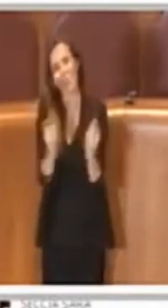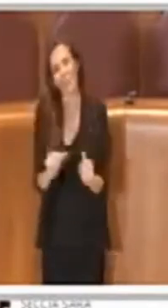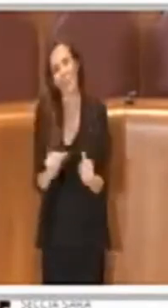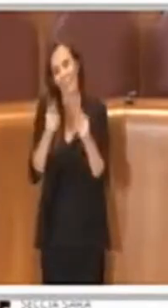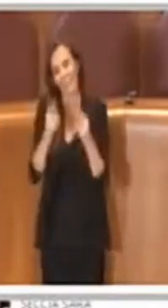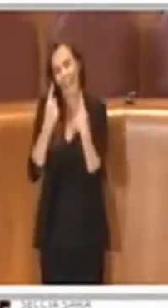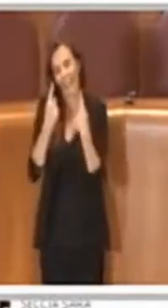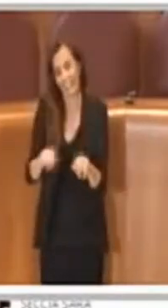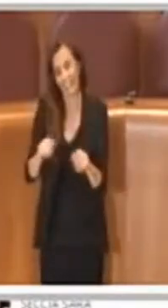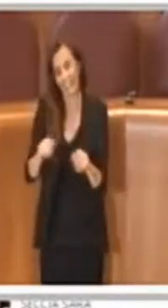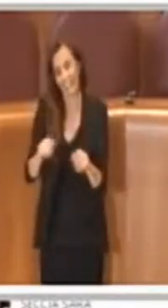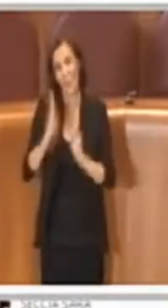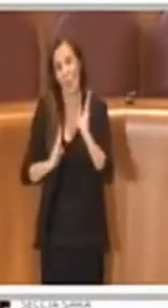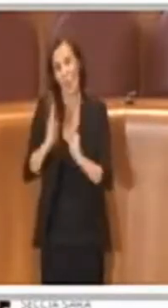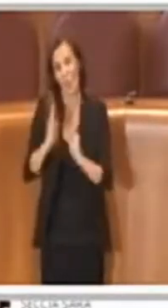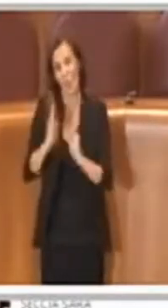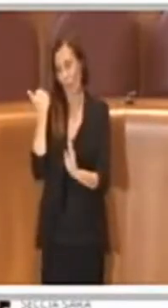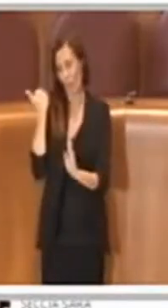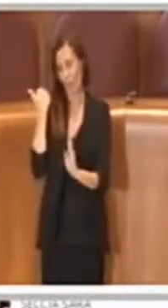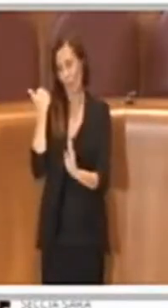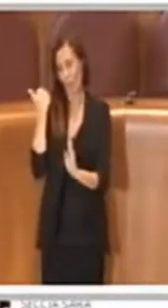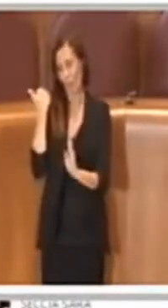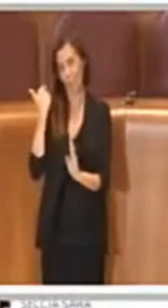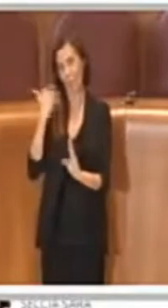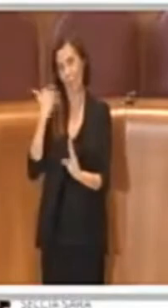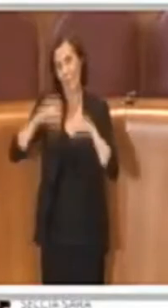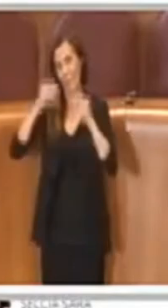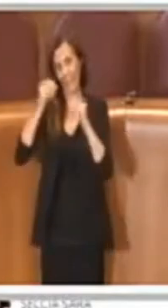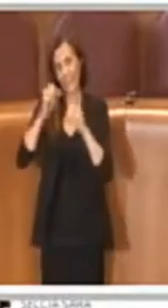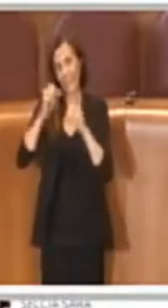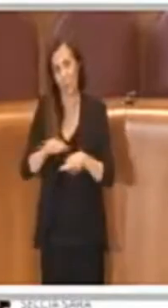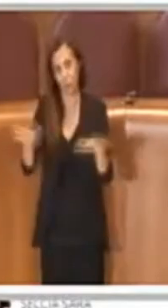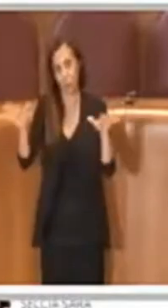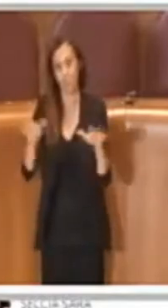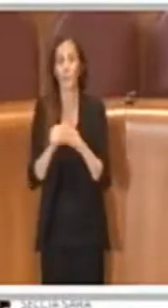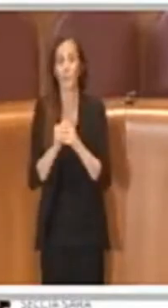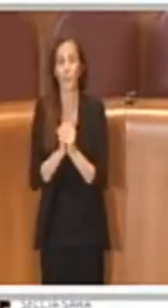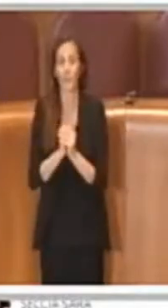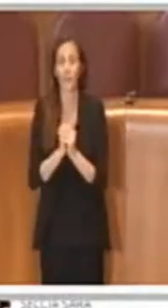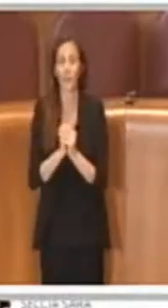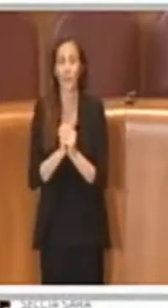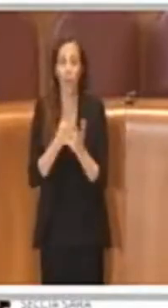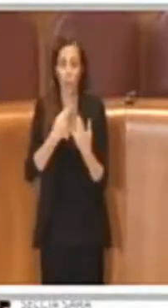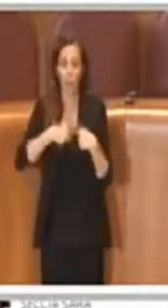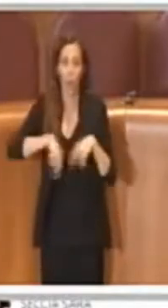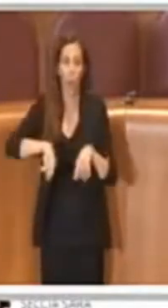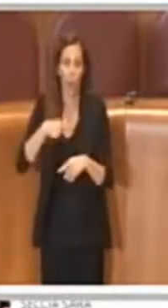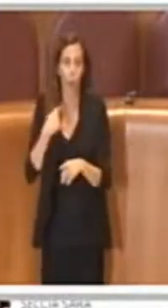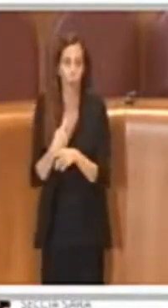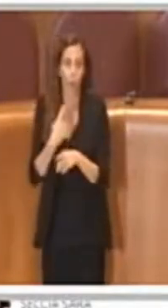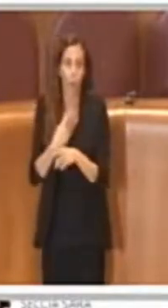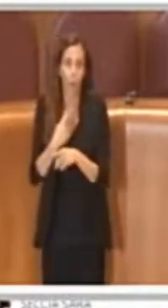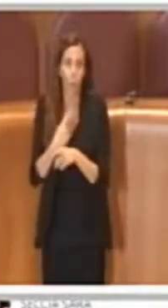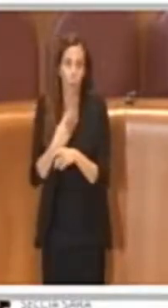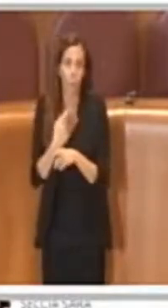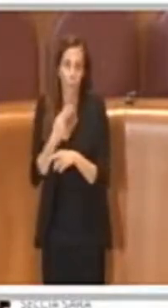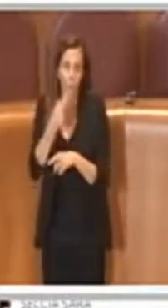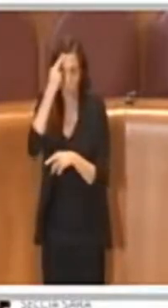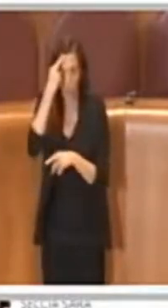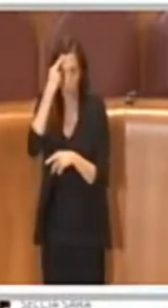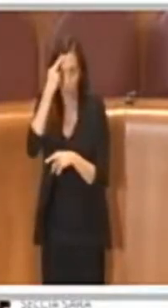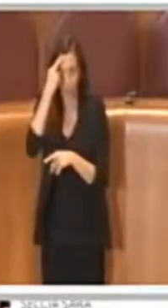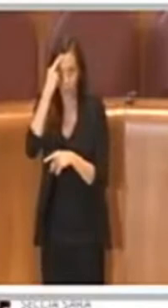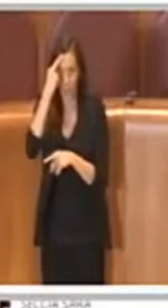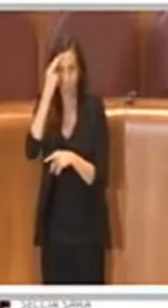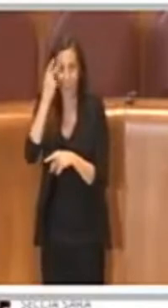era sicuramente nei primi momenti. Teniamo conto una cosa, che la valutazione